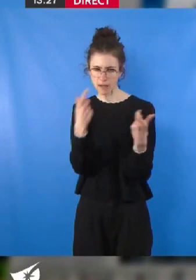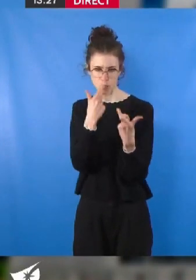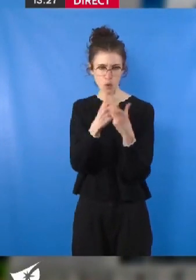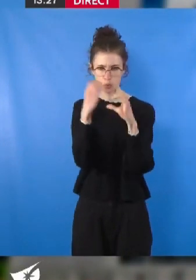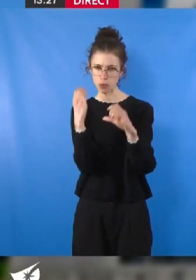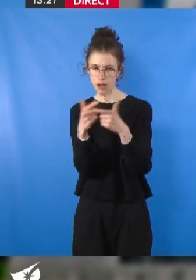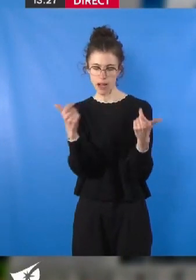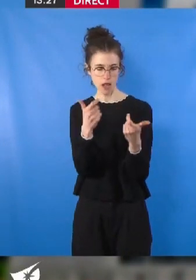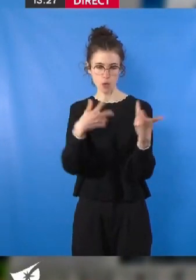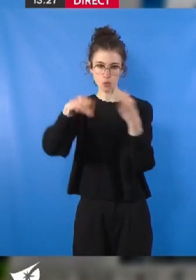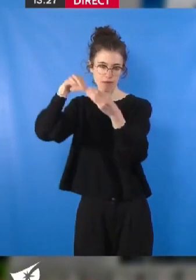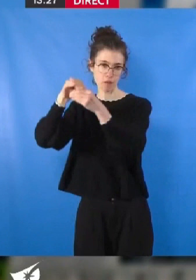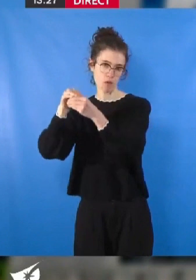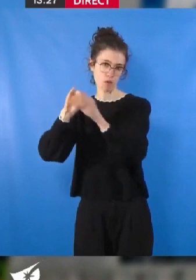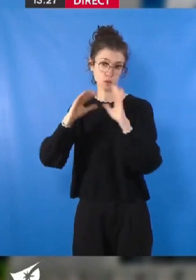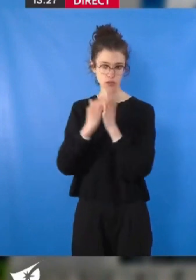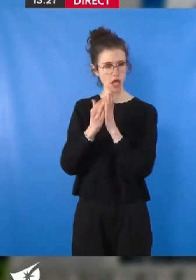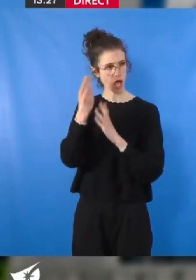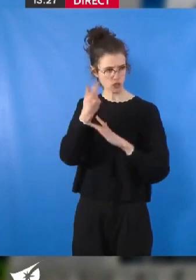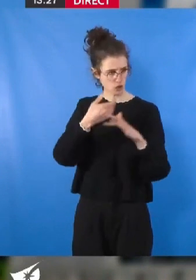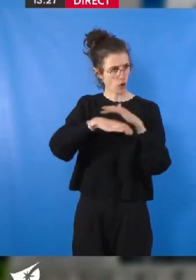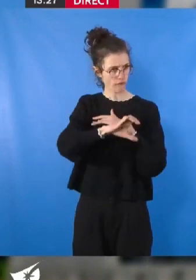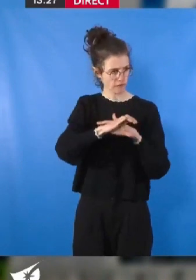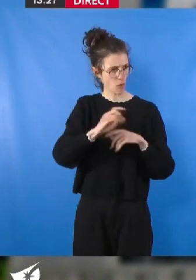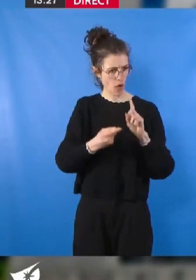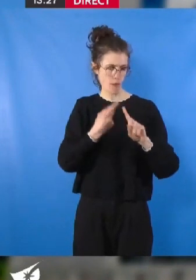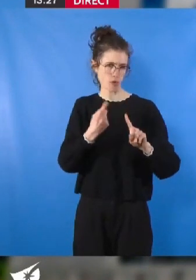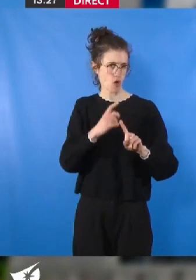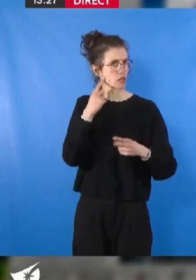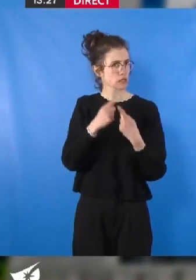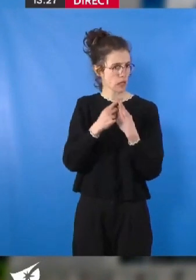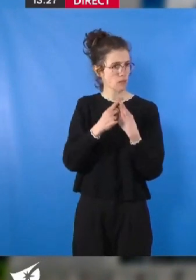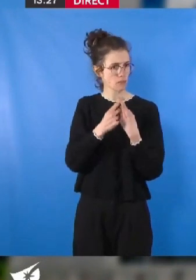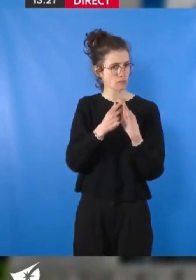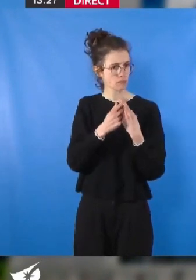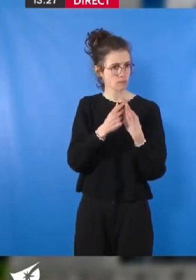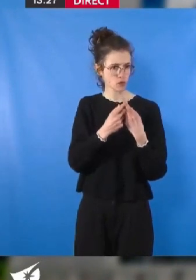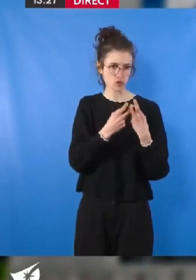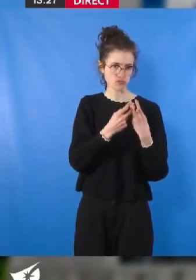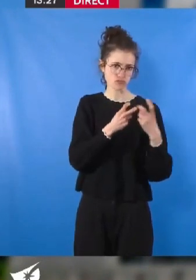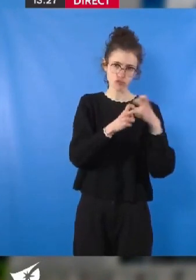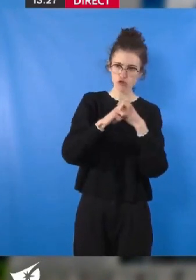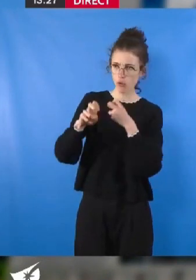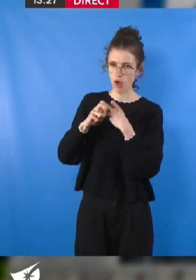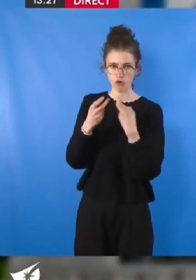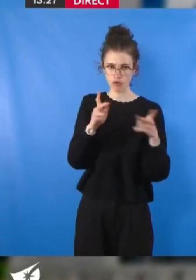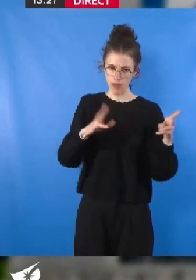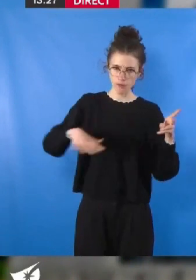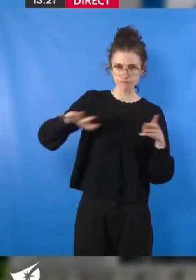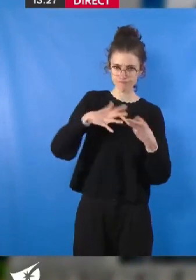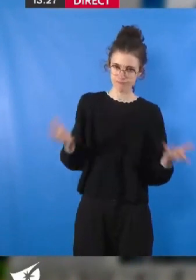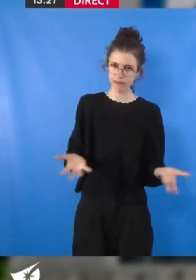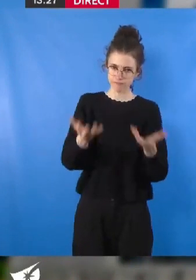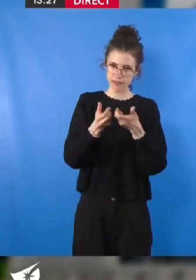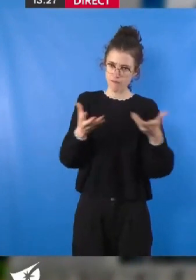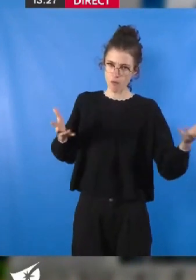investissements utiles pour développer notre service public local des transports urbains et pour finalement améliorer la qualité et le